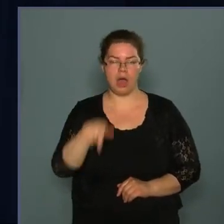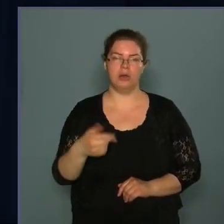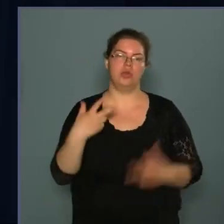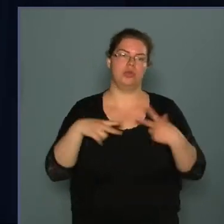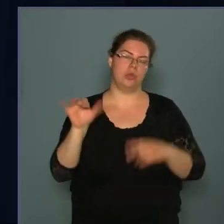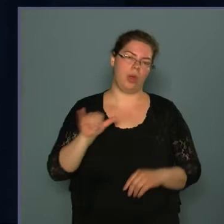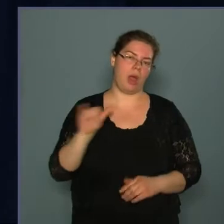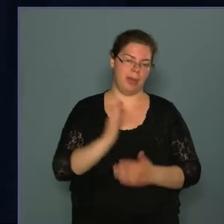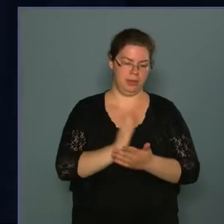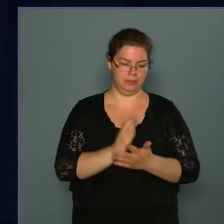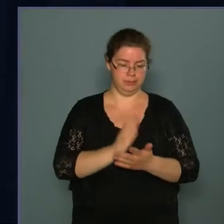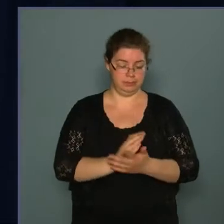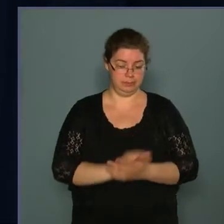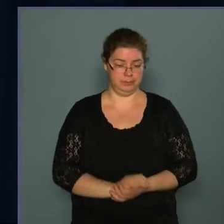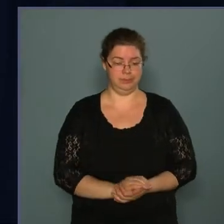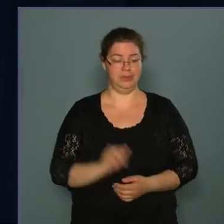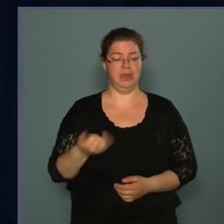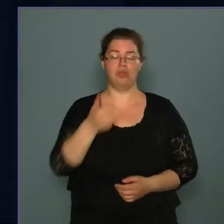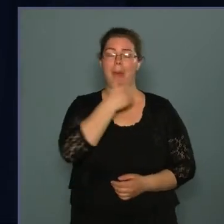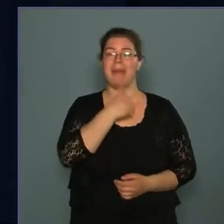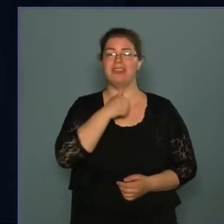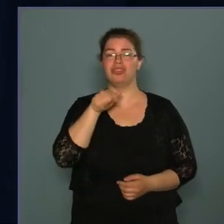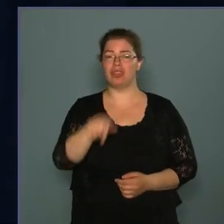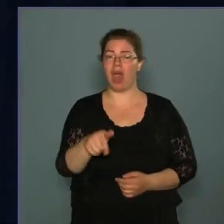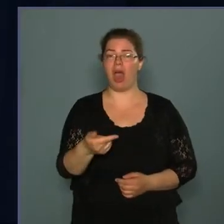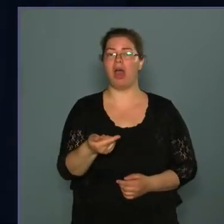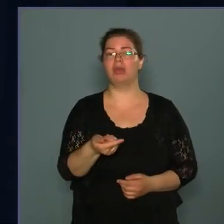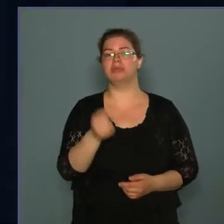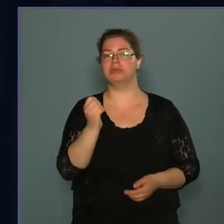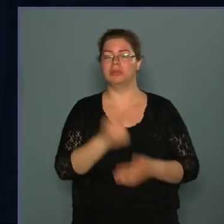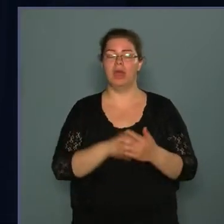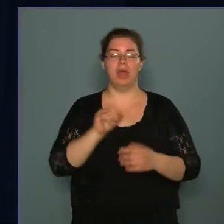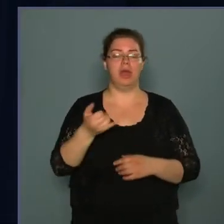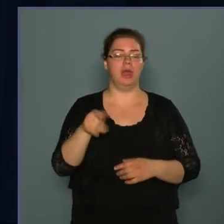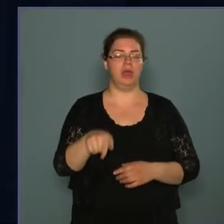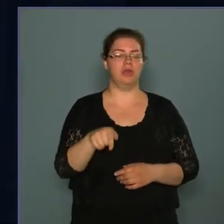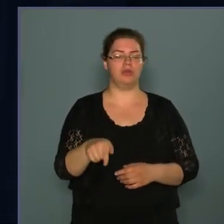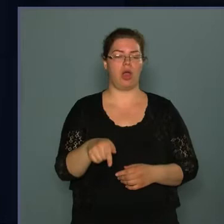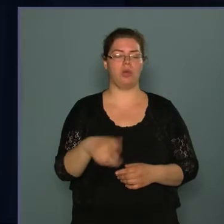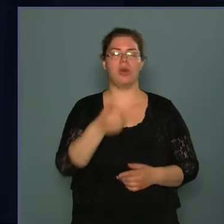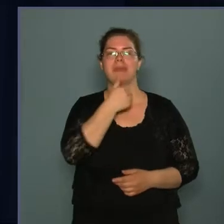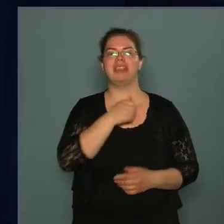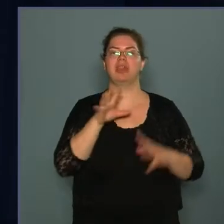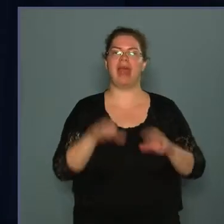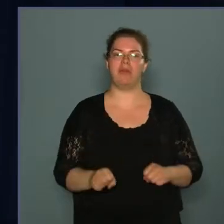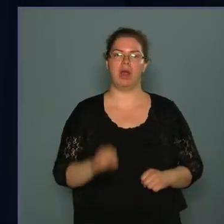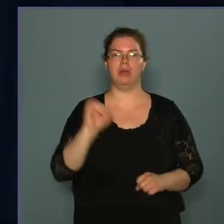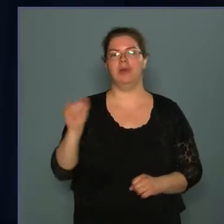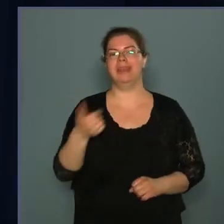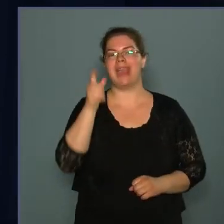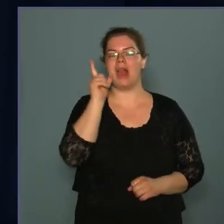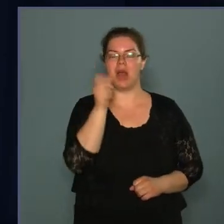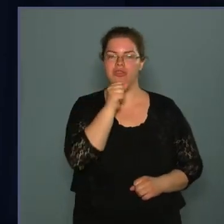tavaszán Pesten végeznek ki, és akinek az a bűne, hogy az akkor Pestet elfoglaló jellasítsék